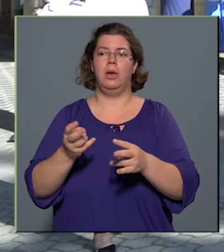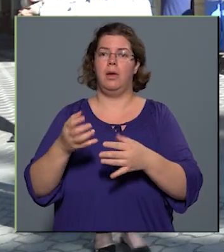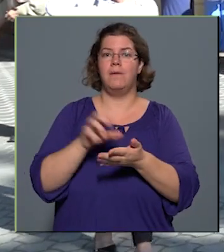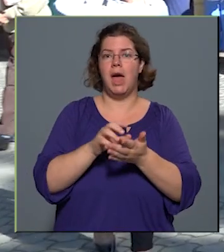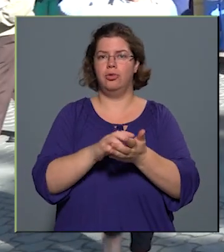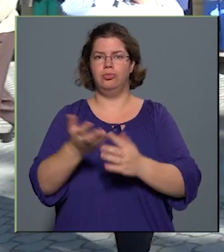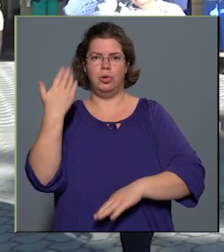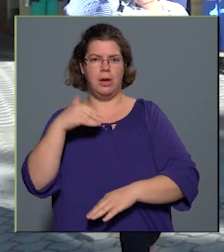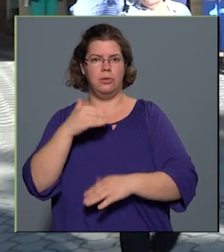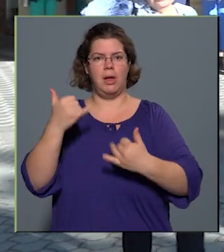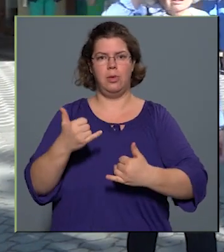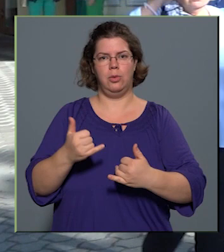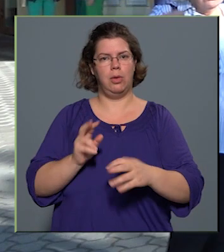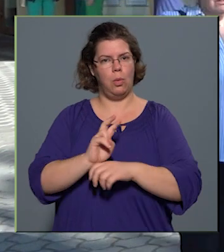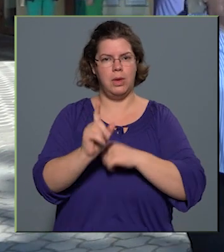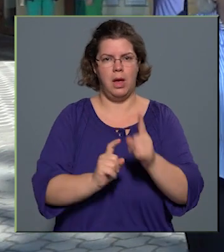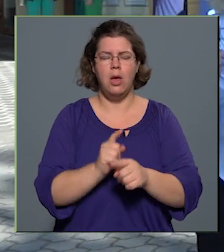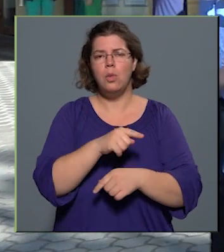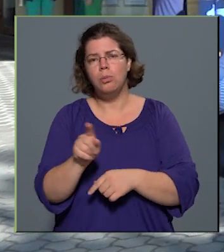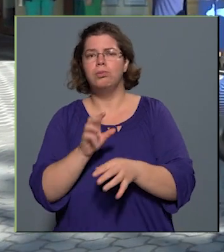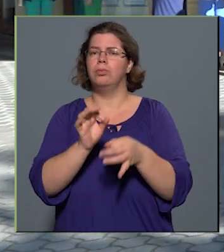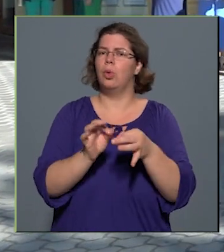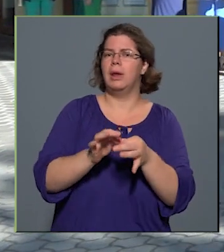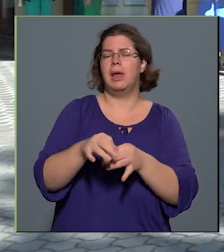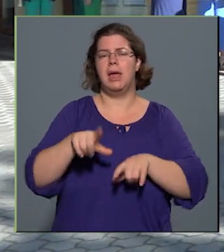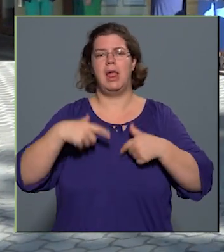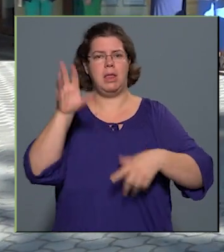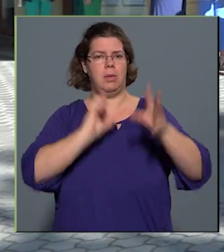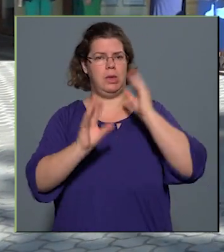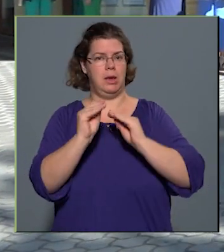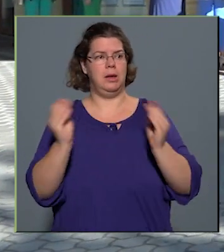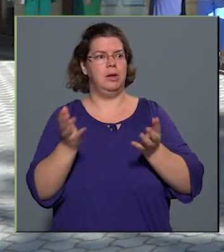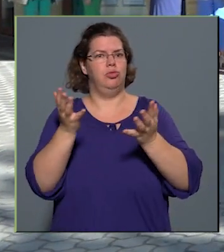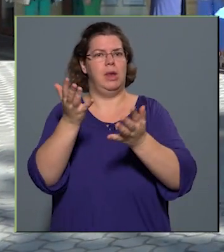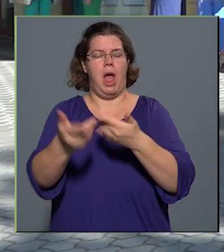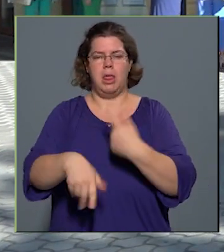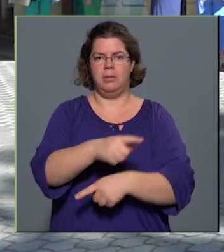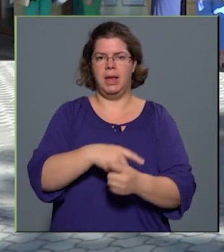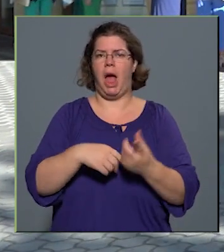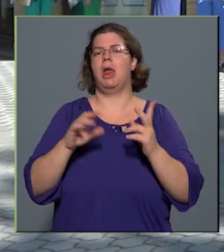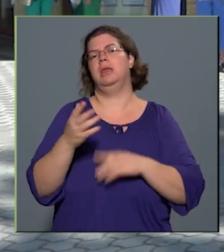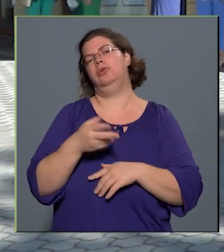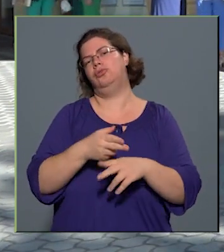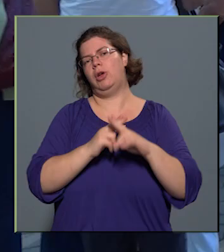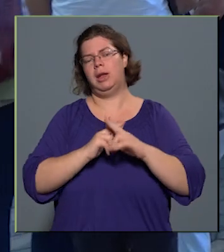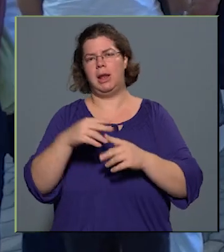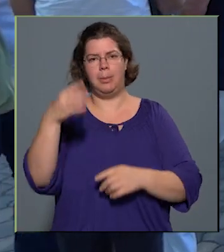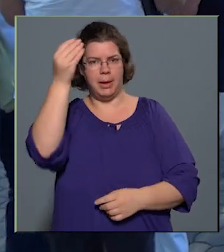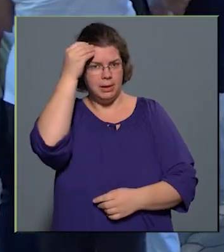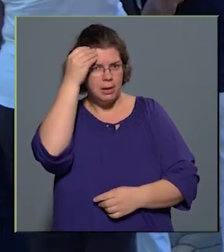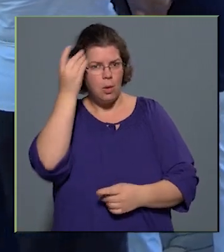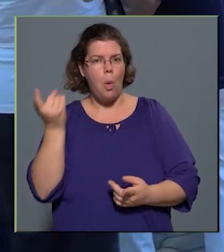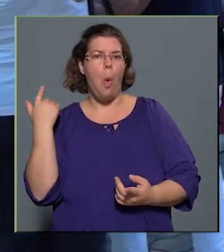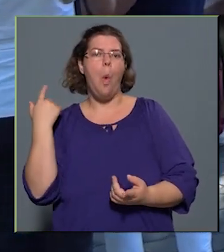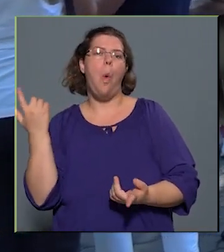jelenünkhöz. Az ő történeteik és élettapasztalataik inspirálnak minket, és segítenek megértenünk, honnan jöttünk és